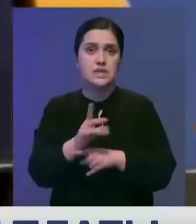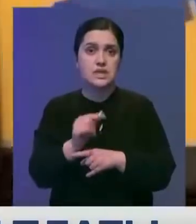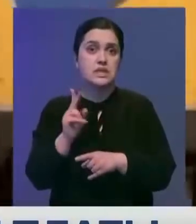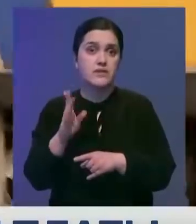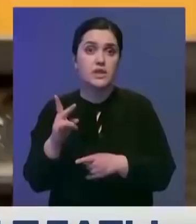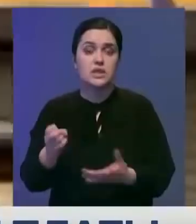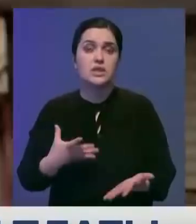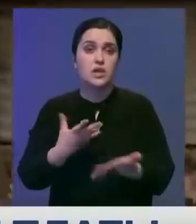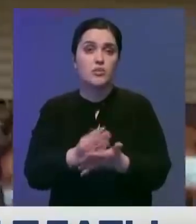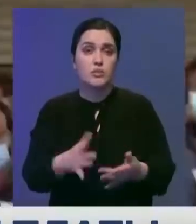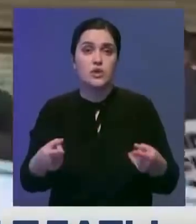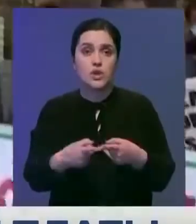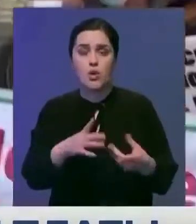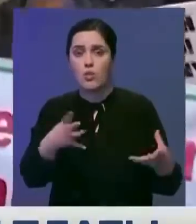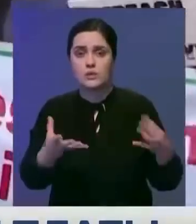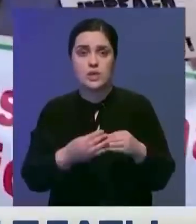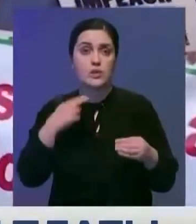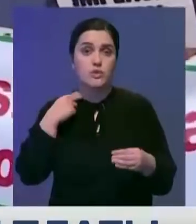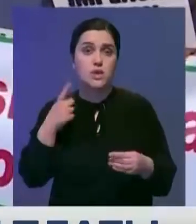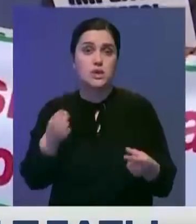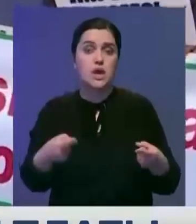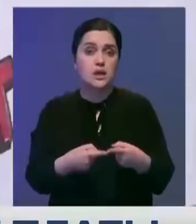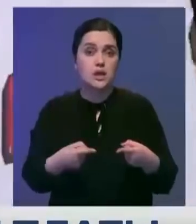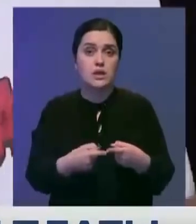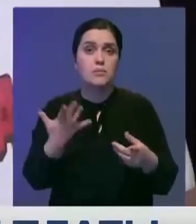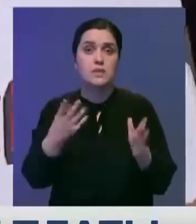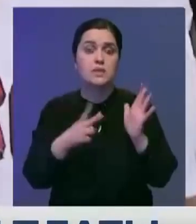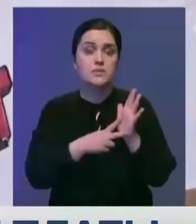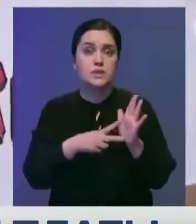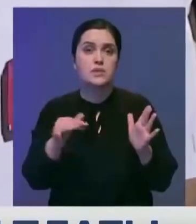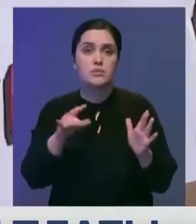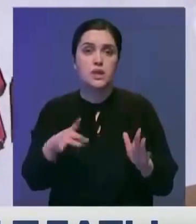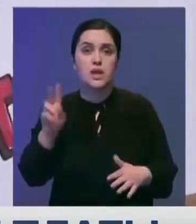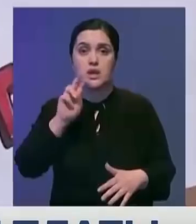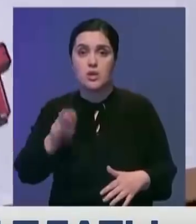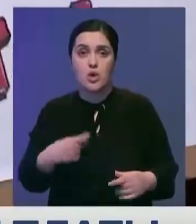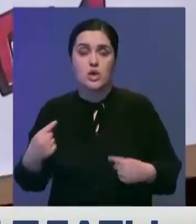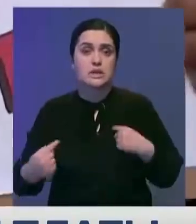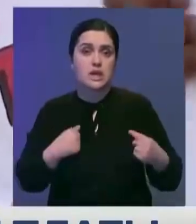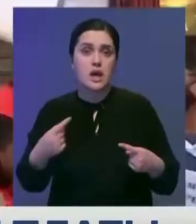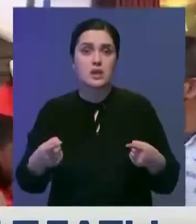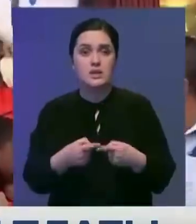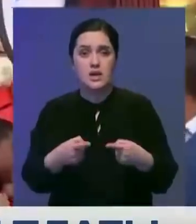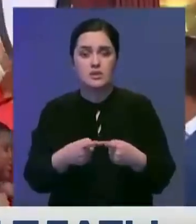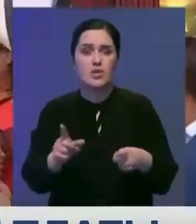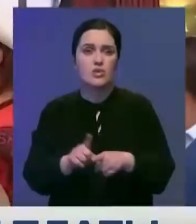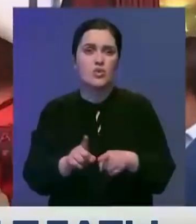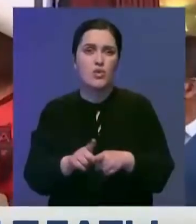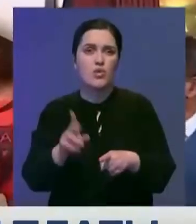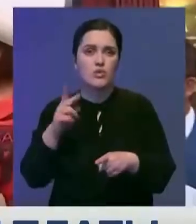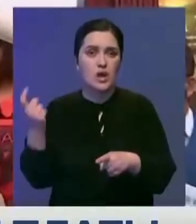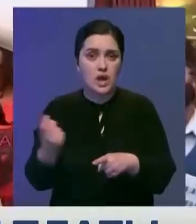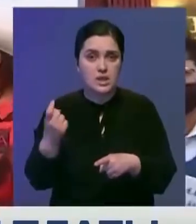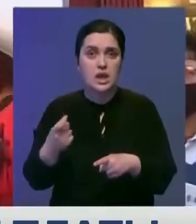выселили из квартир за неуплату. Общая задолженность за аренду составила порядка 57 миллиардов долларов. Страдают и